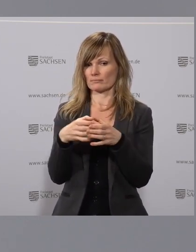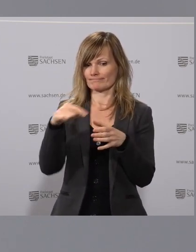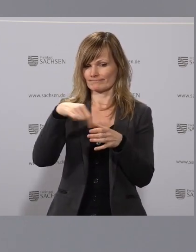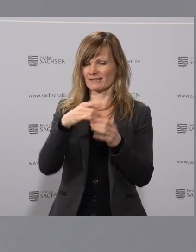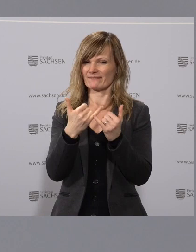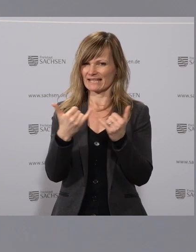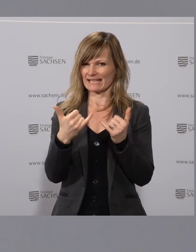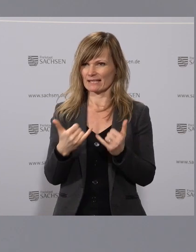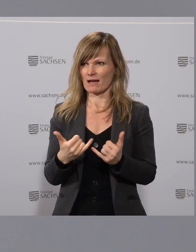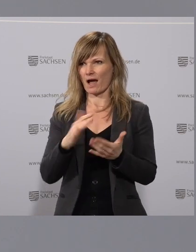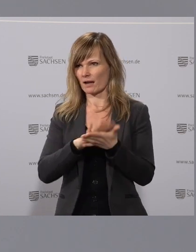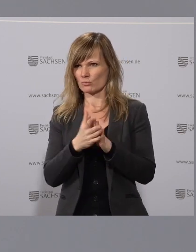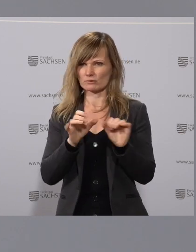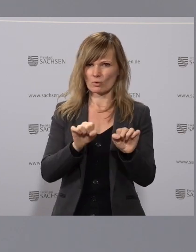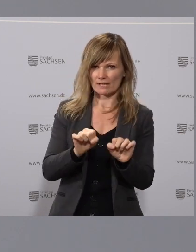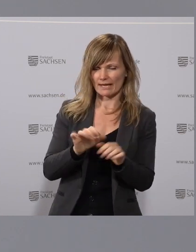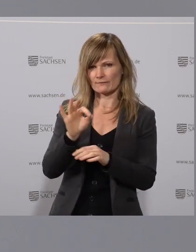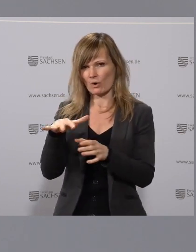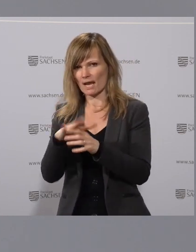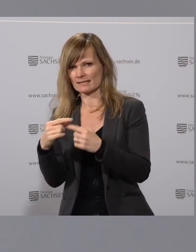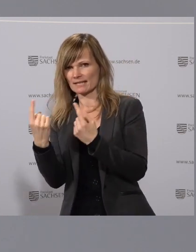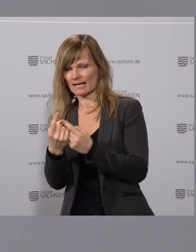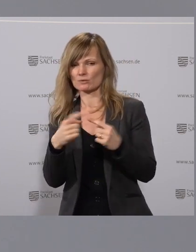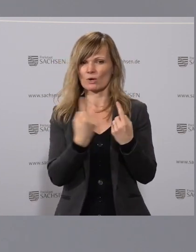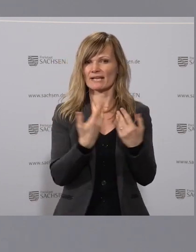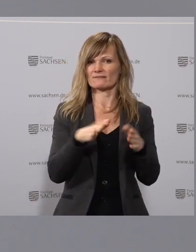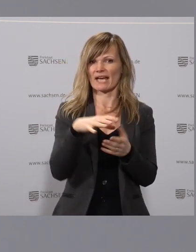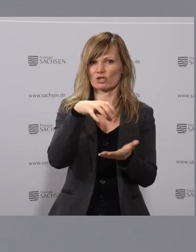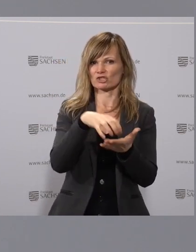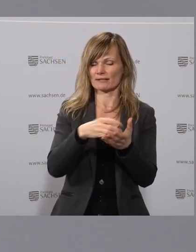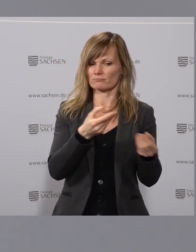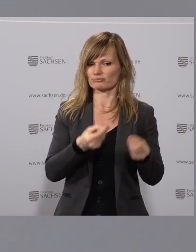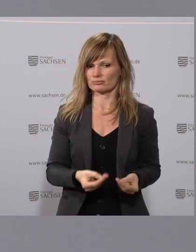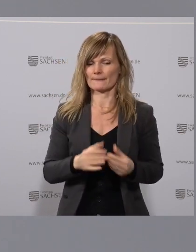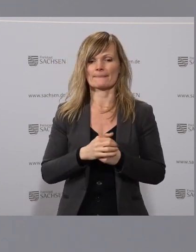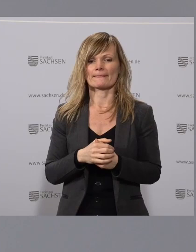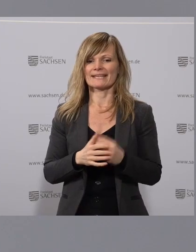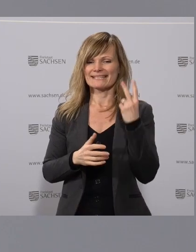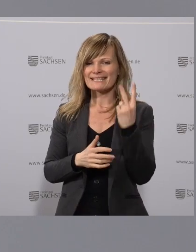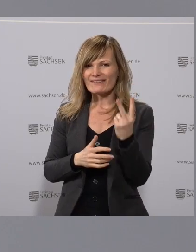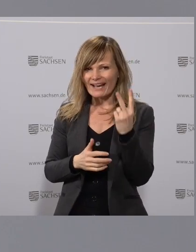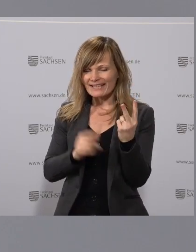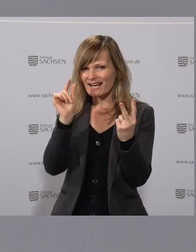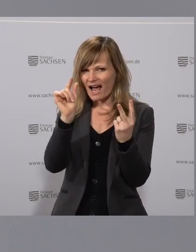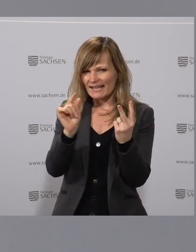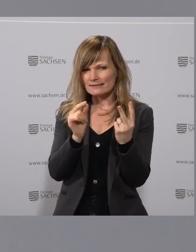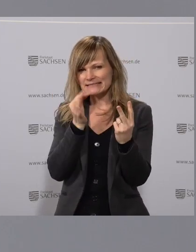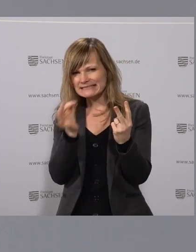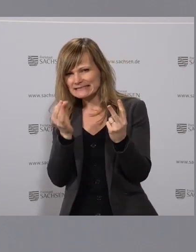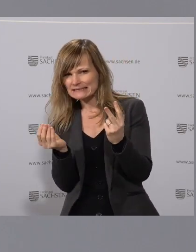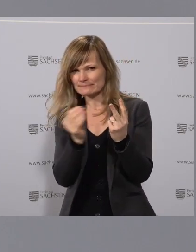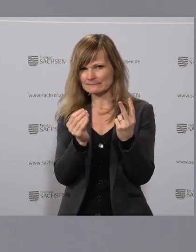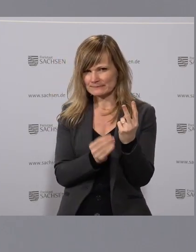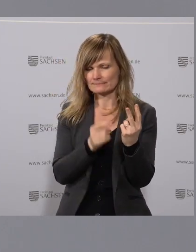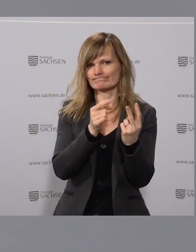Handlungsmöglichkeit für die Landkreise und kreisfreien Städten beschäftigt. Es gab noch zwei kleine Konkretisierungen, aber das sind